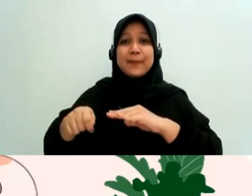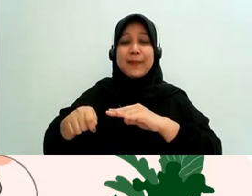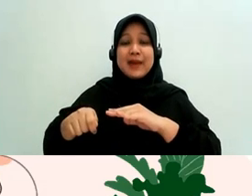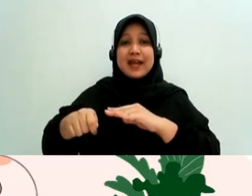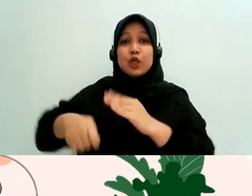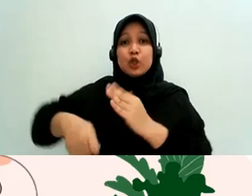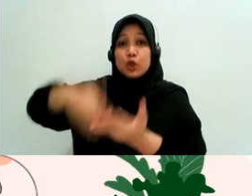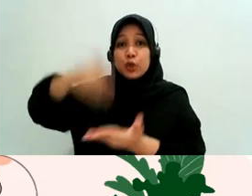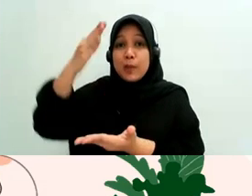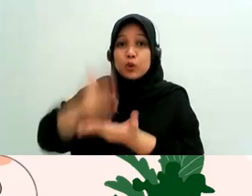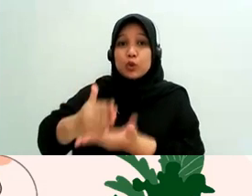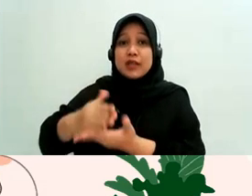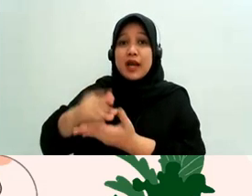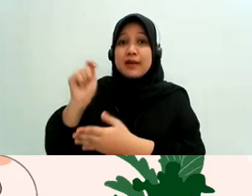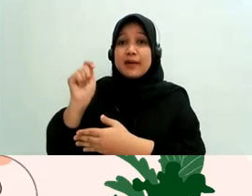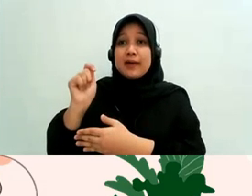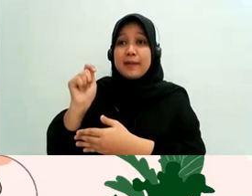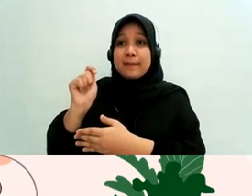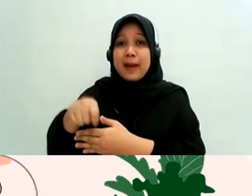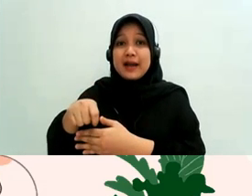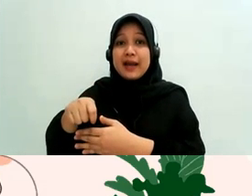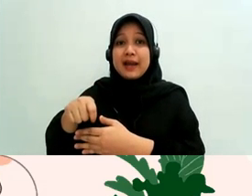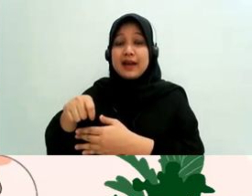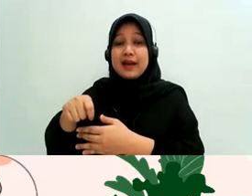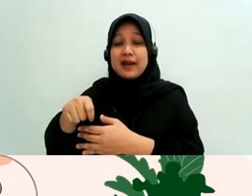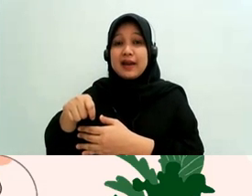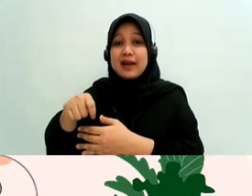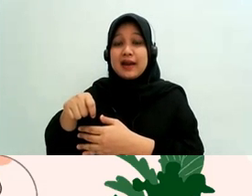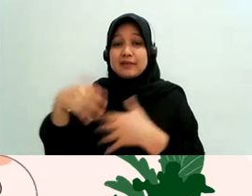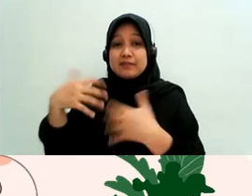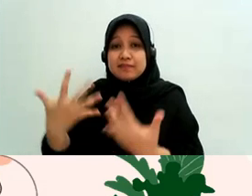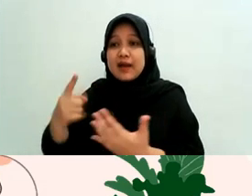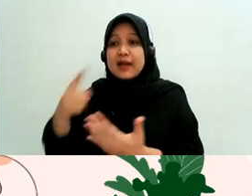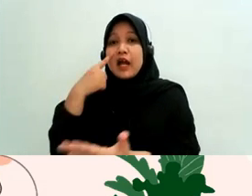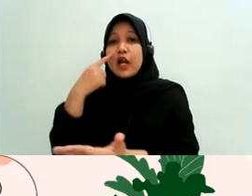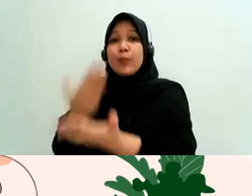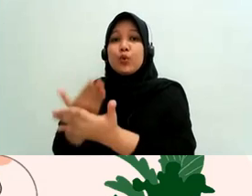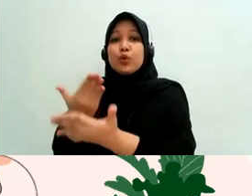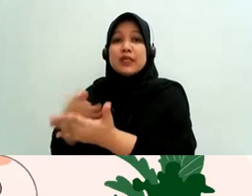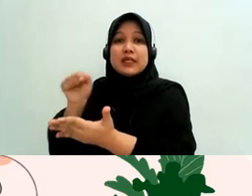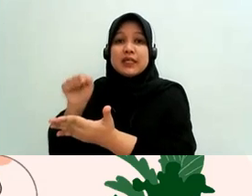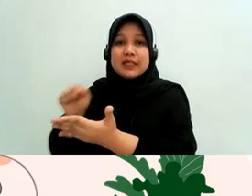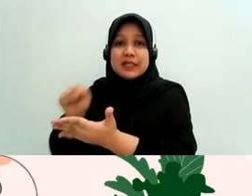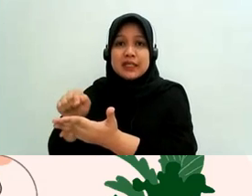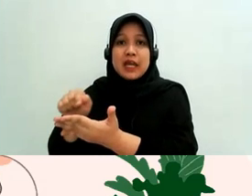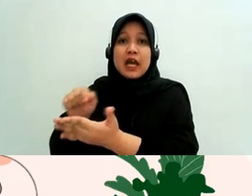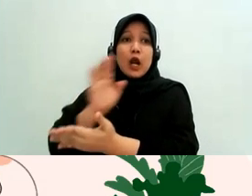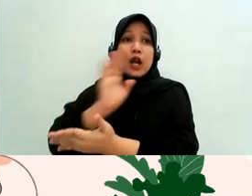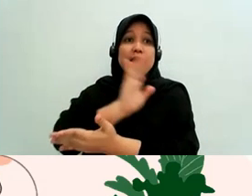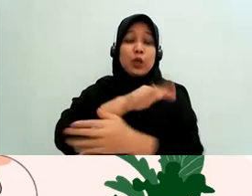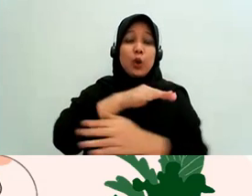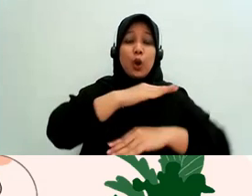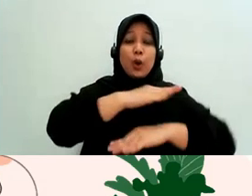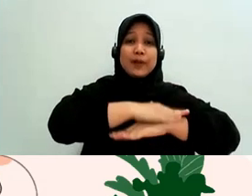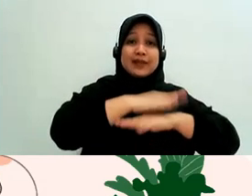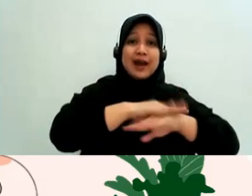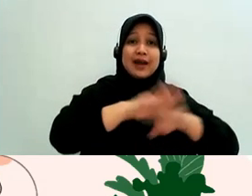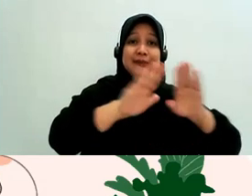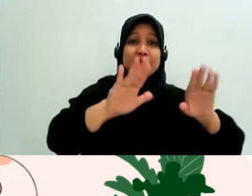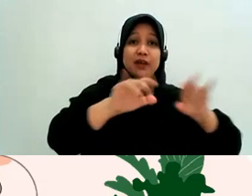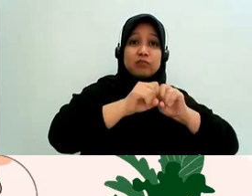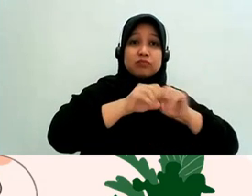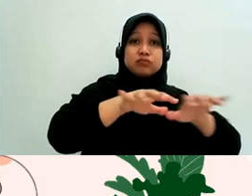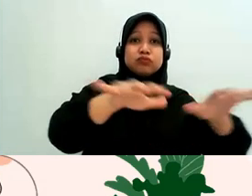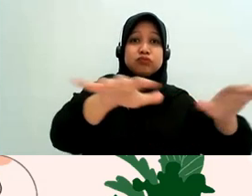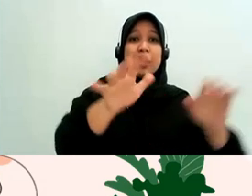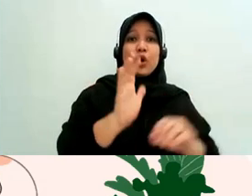-bukti itu yang dia terima terlepas dari misalnya di media pemberitaannya udah sangat mengarahkan atau sangat meluas teman-teman inget ya kasusnya